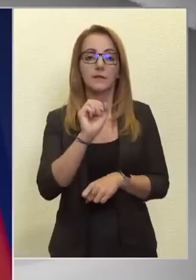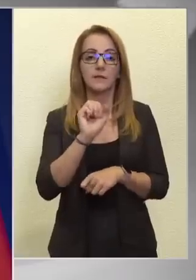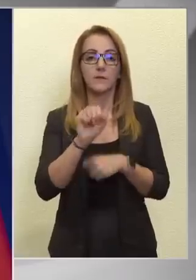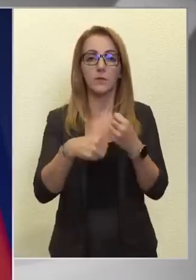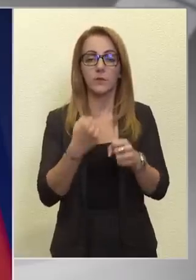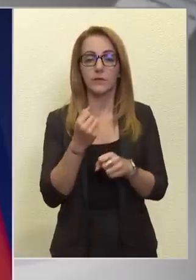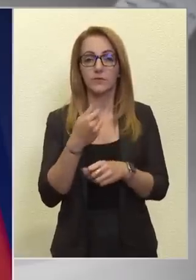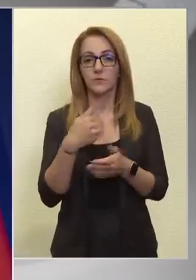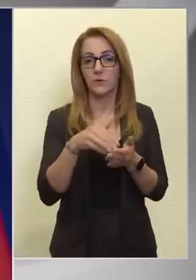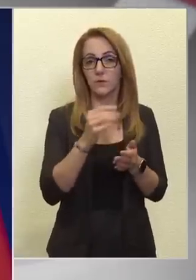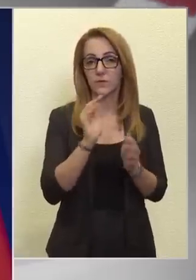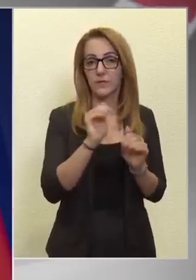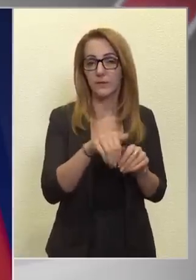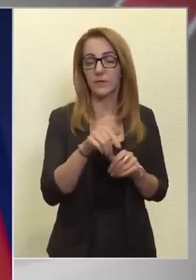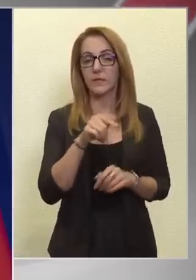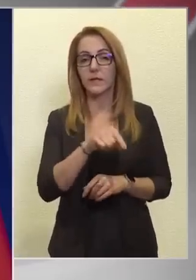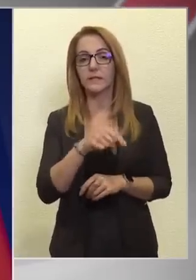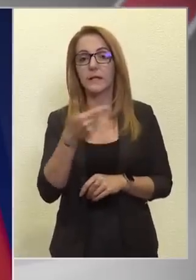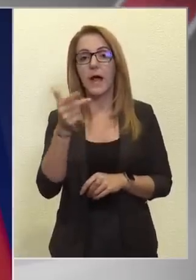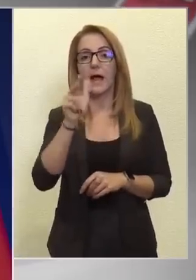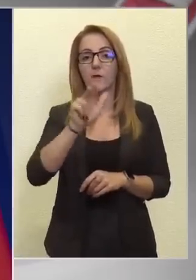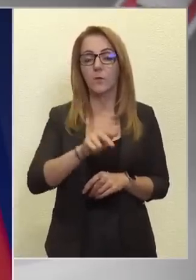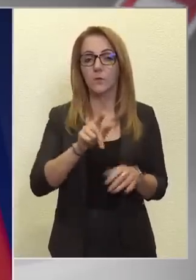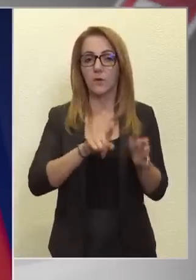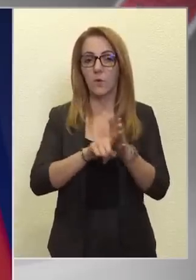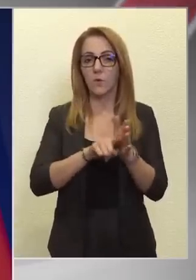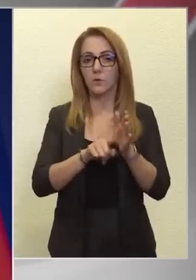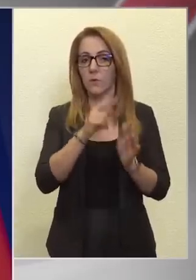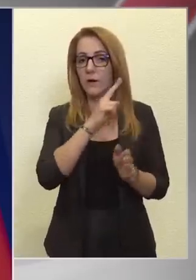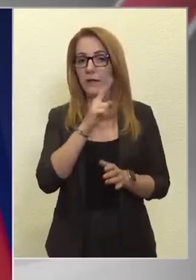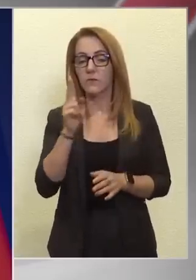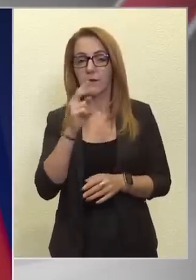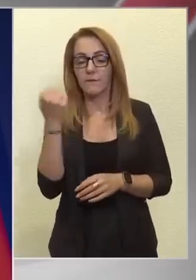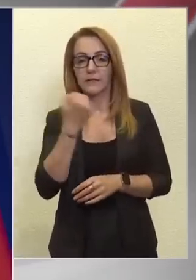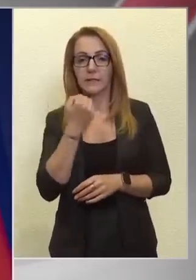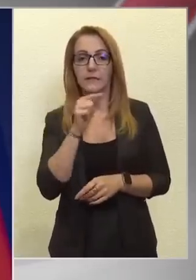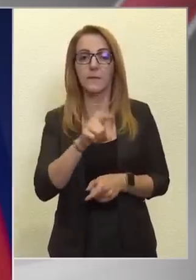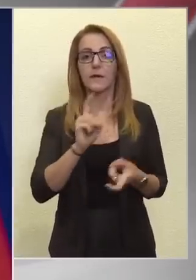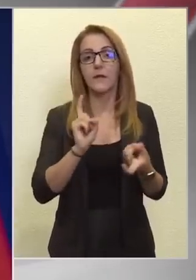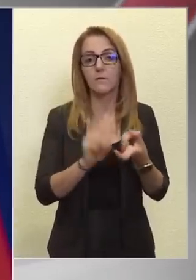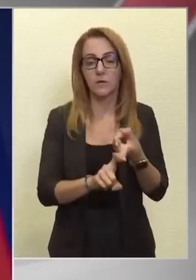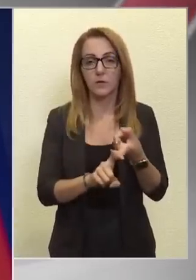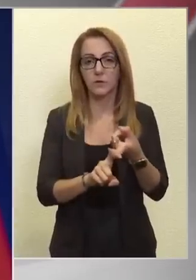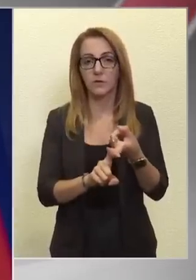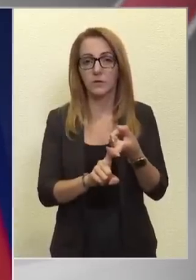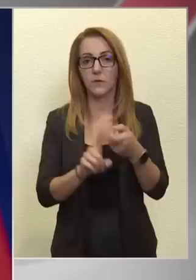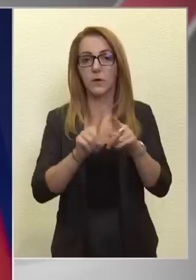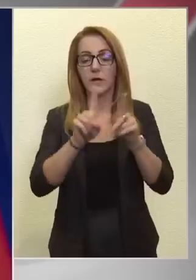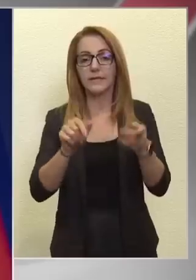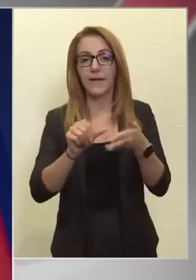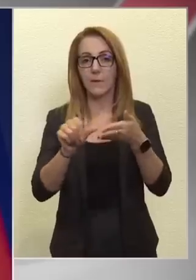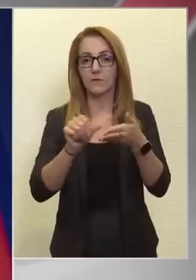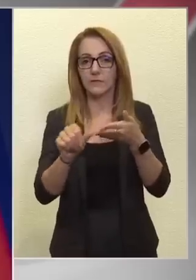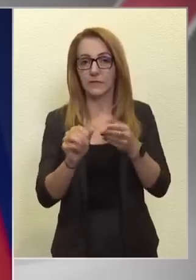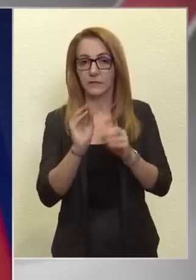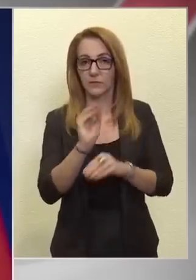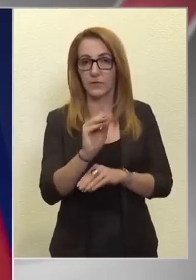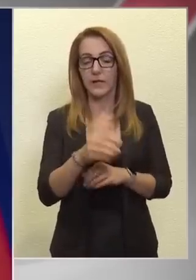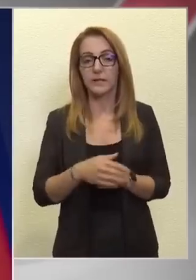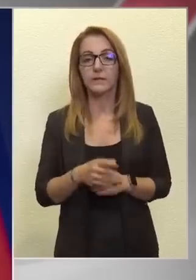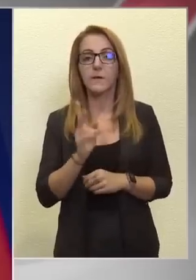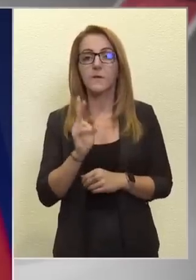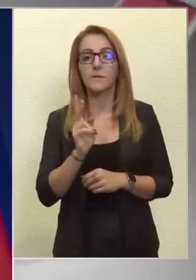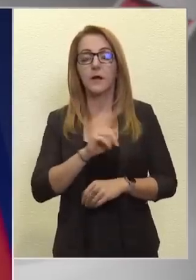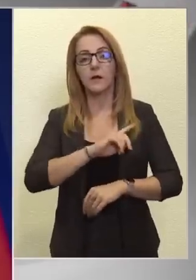támogatása? Ez egy három hónapra, október, november és decemberre vonatkozó számlaki füzetést jelent. Tehát